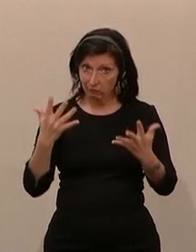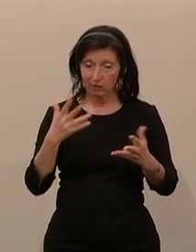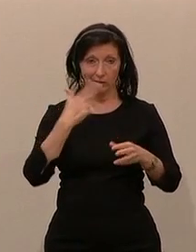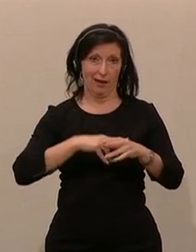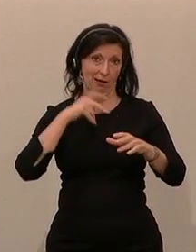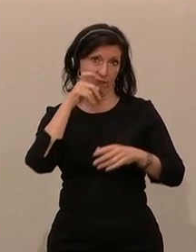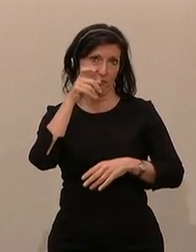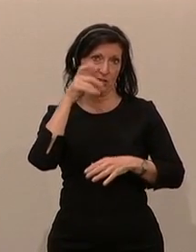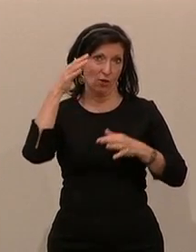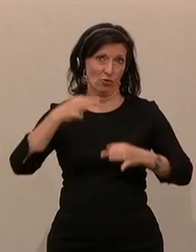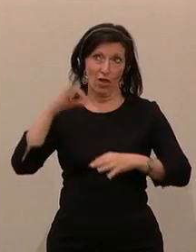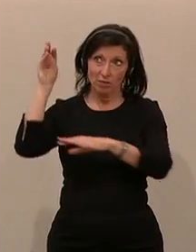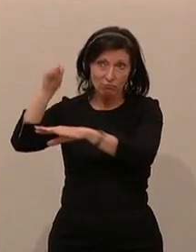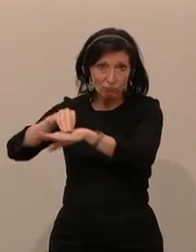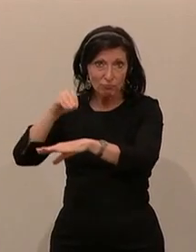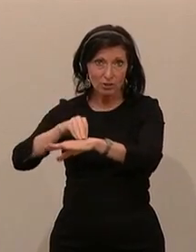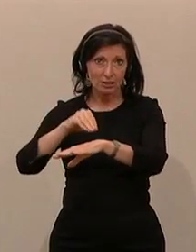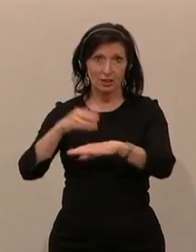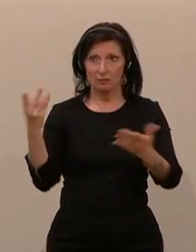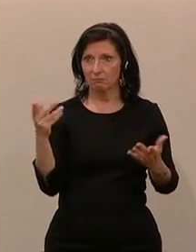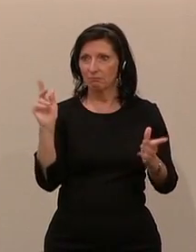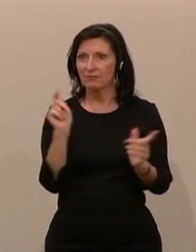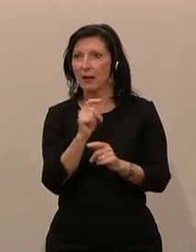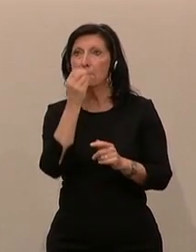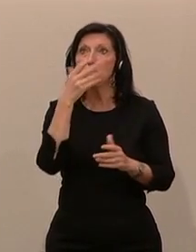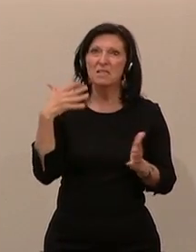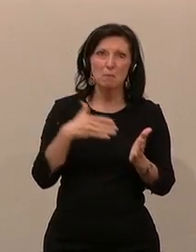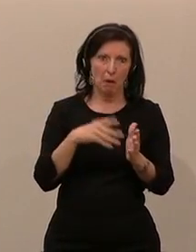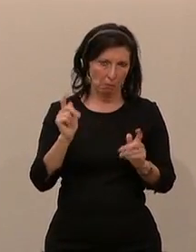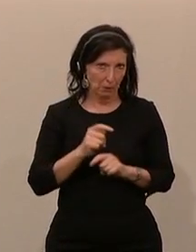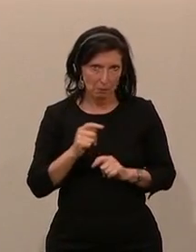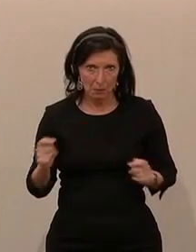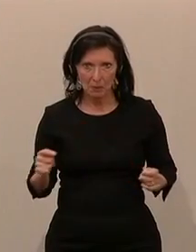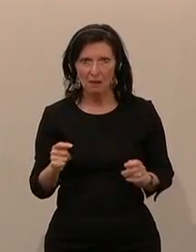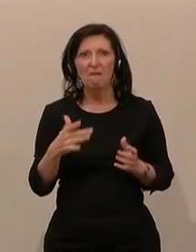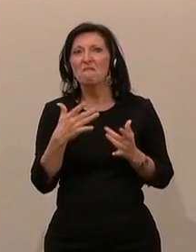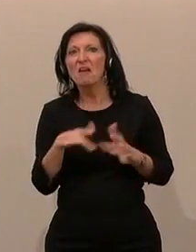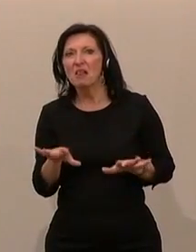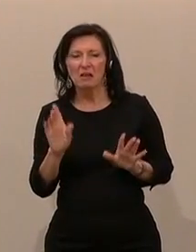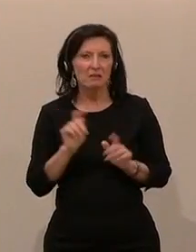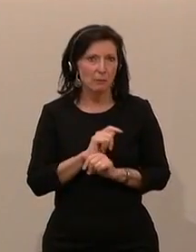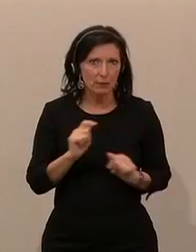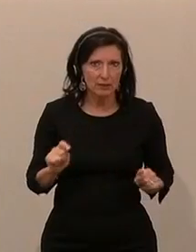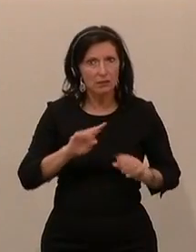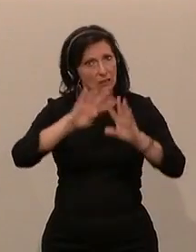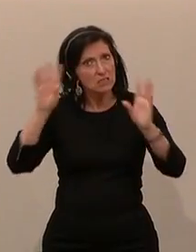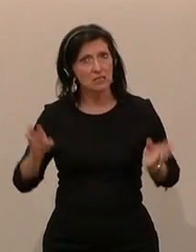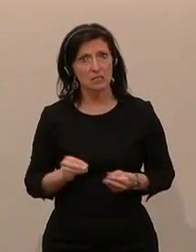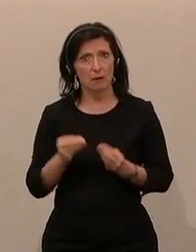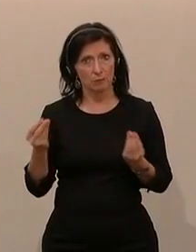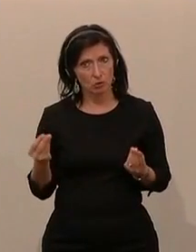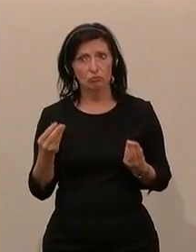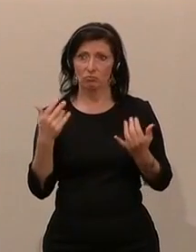weiter gemeldet wird. Es gibt keinen Missbrauch, es gibt kein Verlorengehen und insgesamt